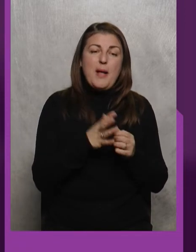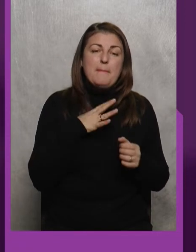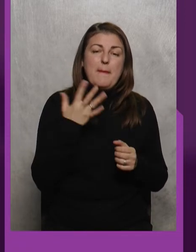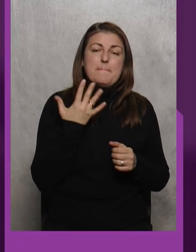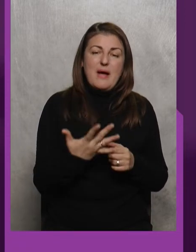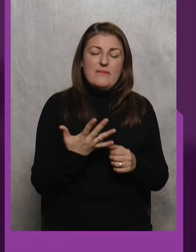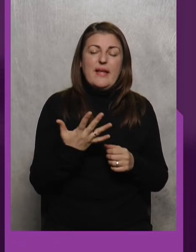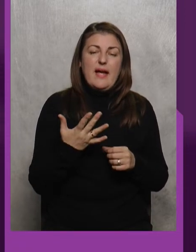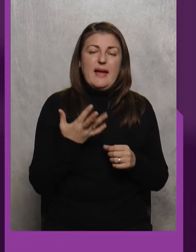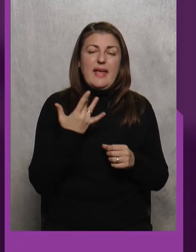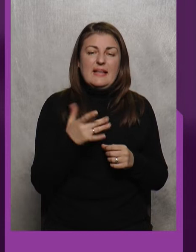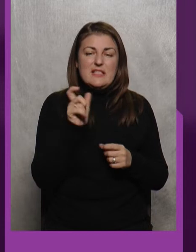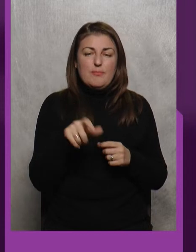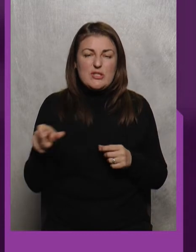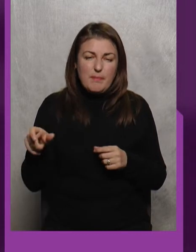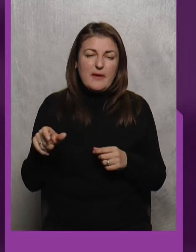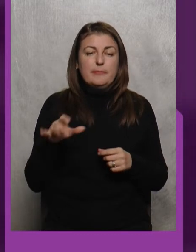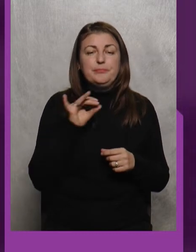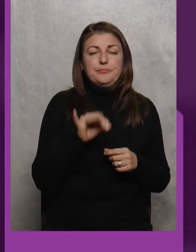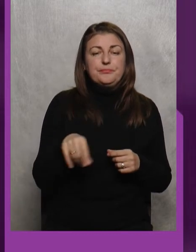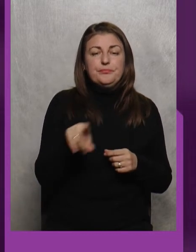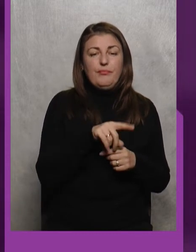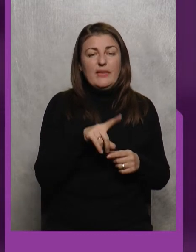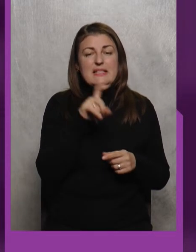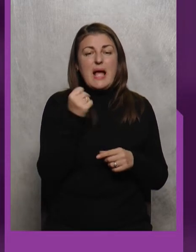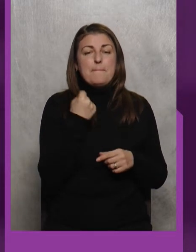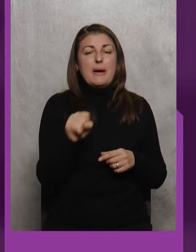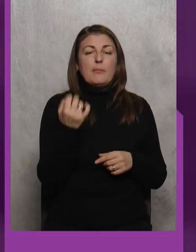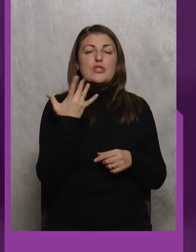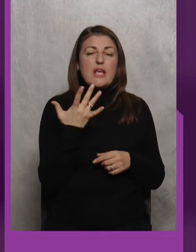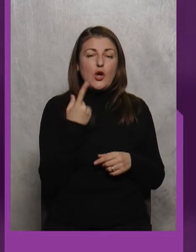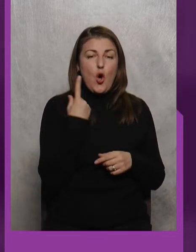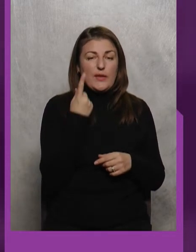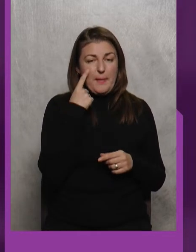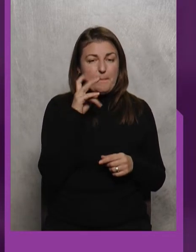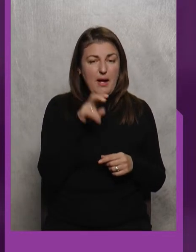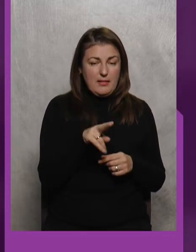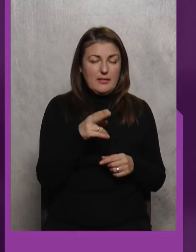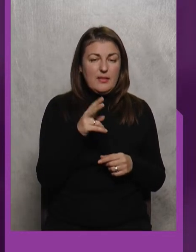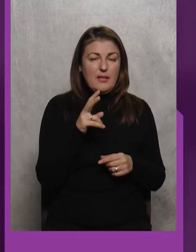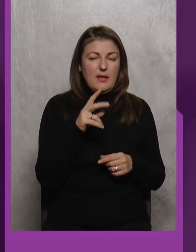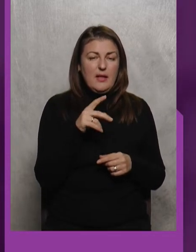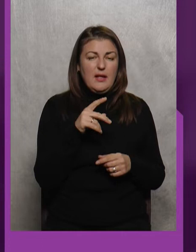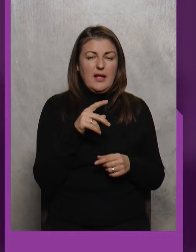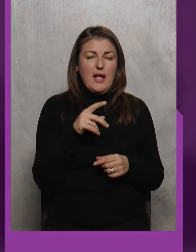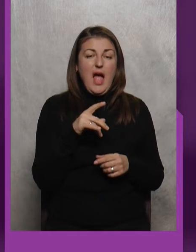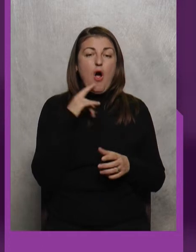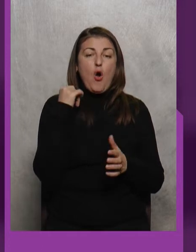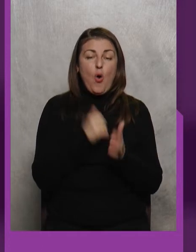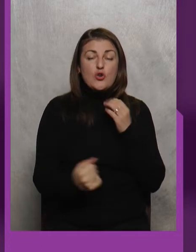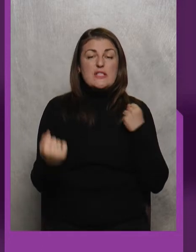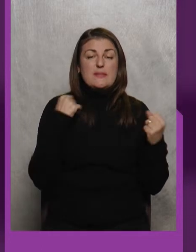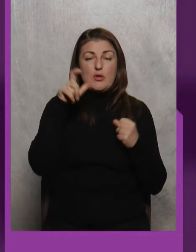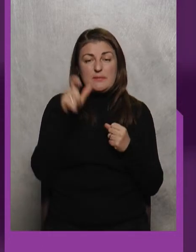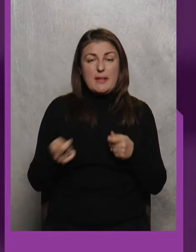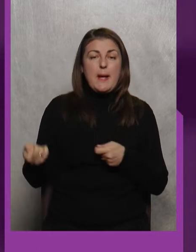кількість спортсменів, так? І за перемогу скільки? Один бал, так, мабуть? Чи скільки нараховують? Кожен спортсмен